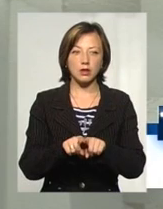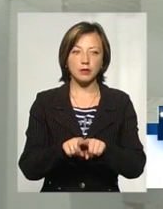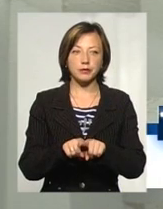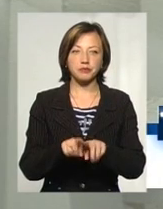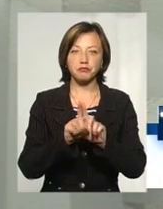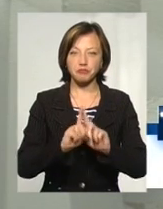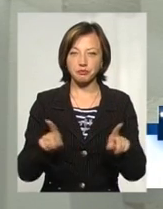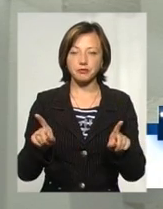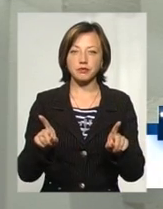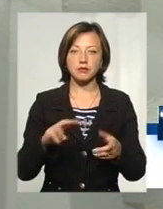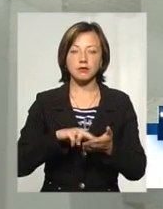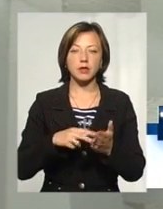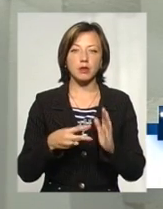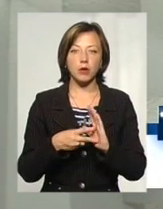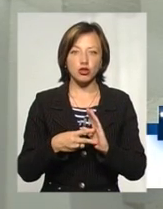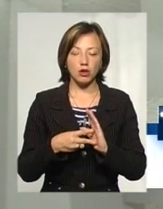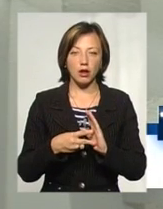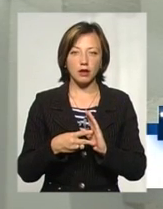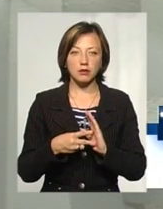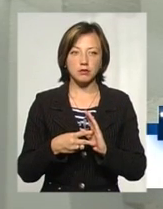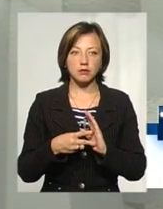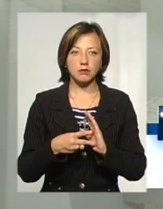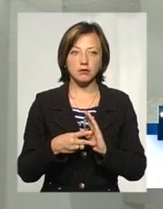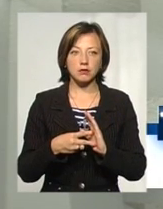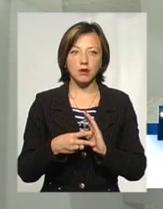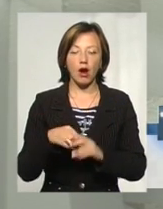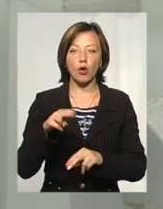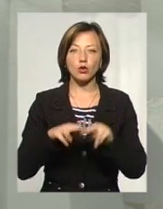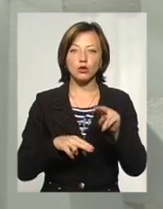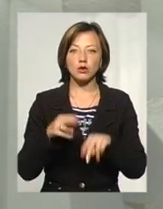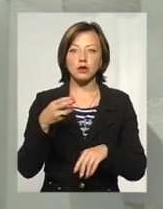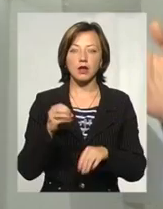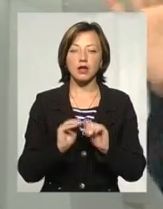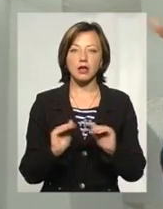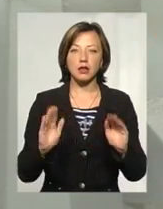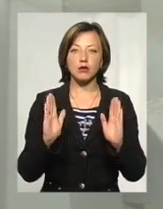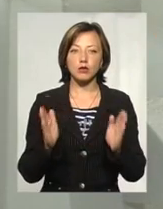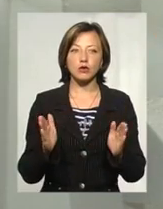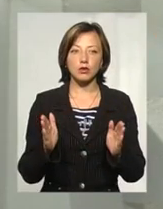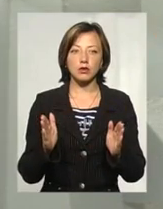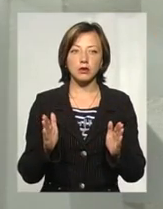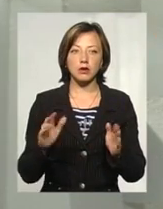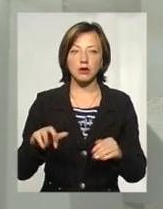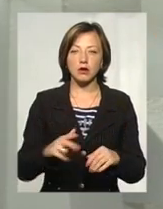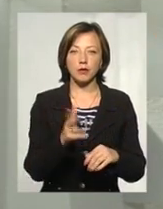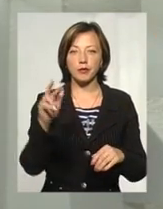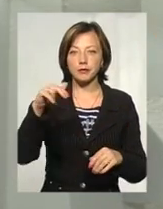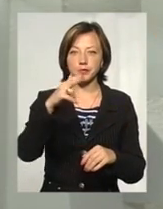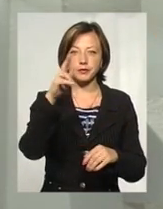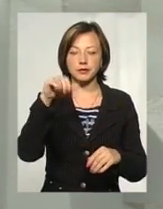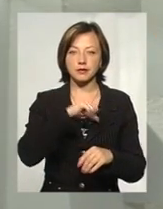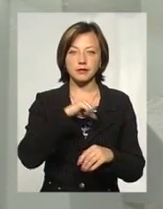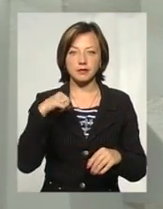неординарна, оскільки передбачає таку конструкцію, де діти будуть ходити, як по веселим горкам, а це вони будуть робити